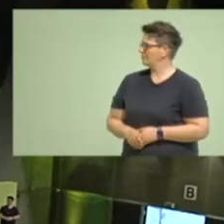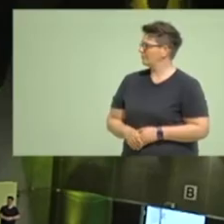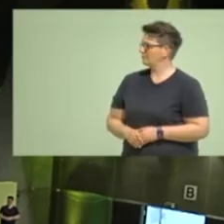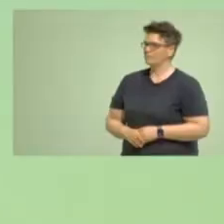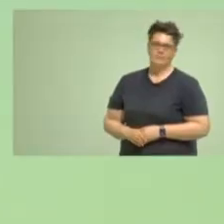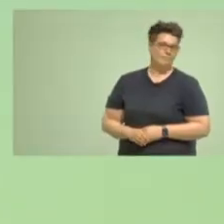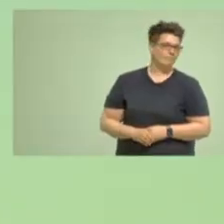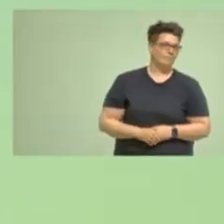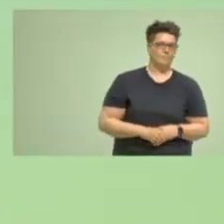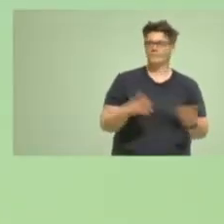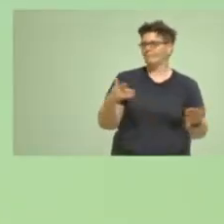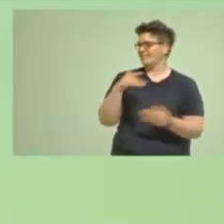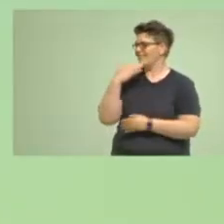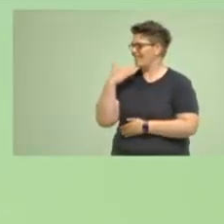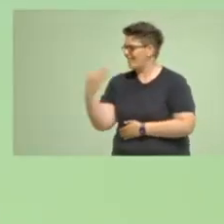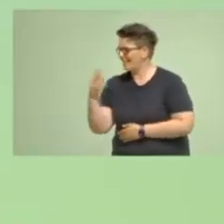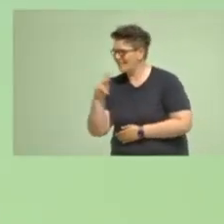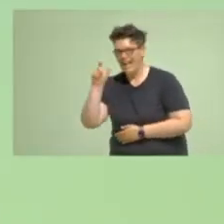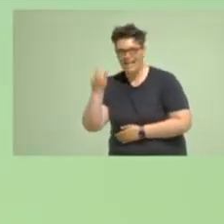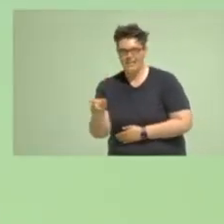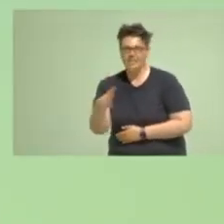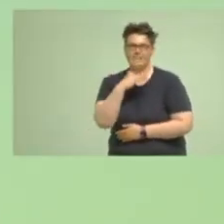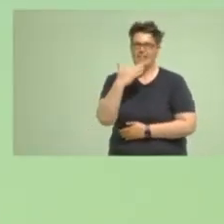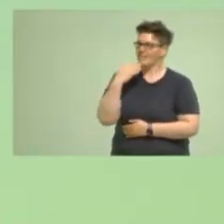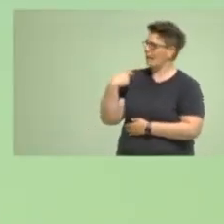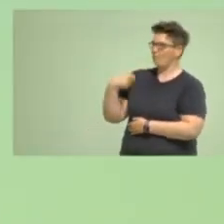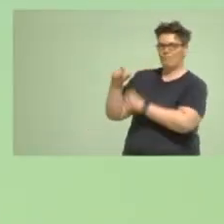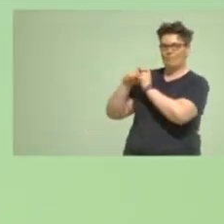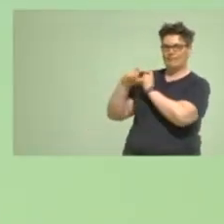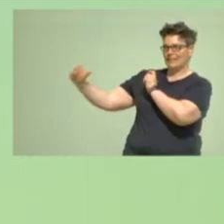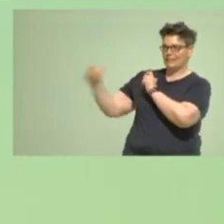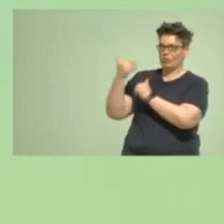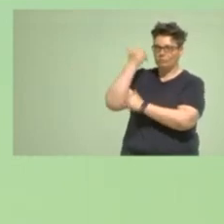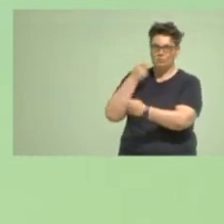Vielen Dank, liebe Patrin, vielen Dank, liebes Präsidium, liebe Freundinnen und Freunde.